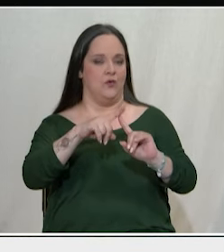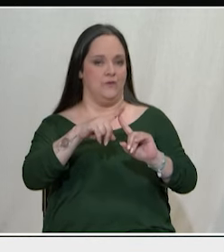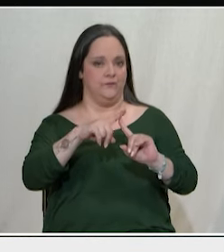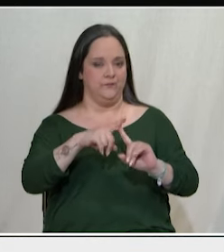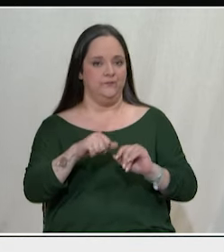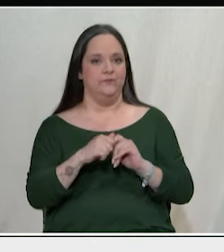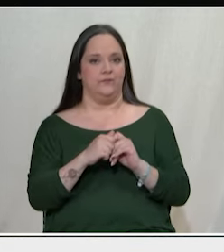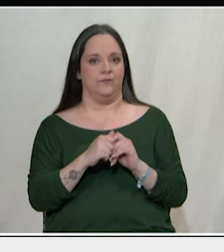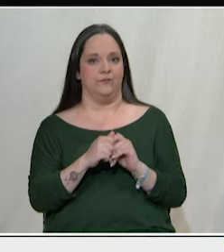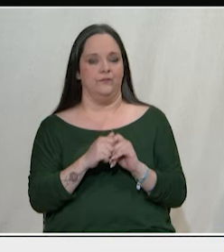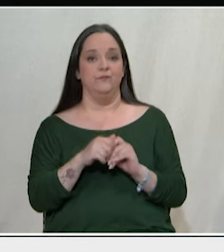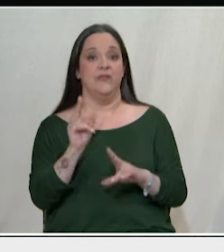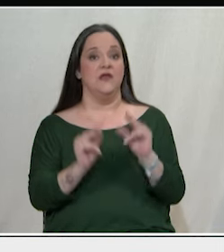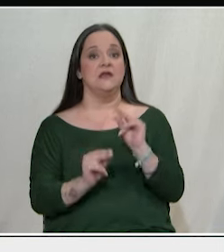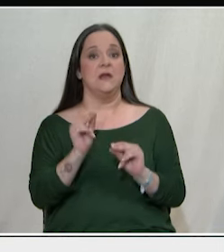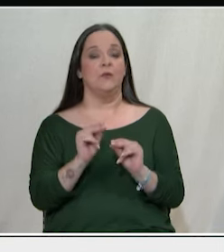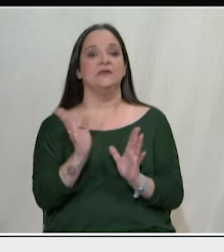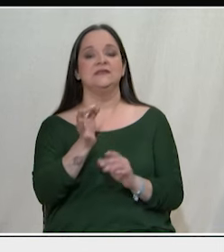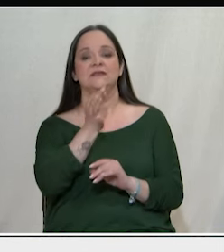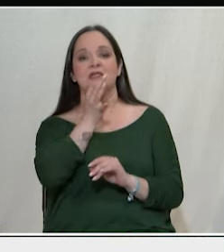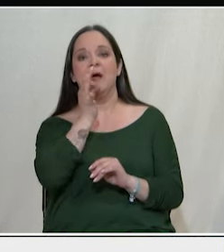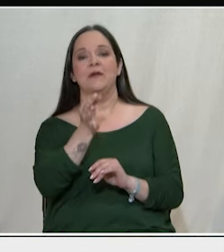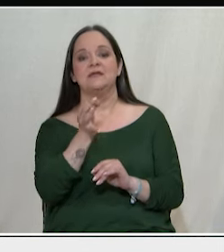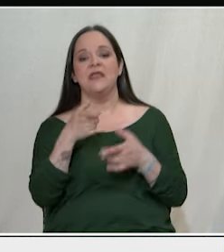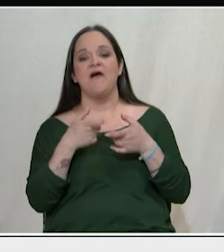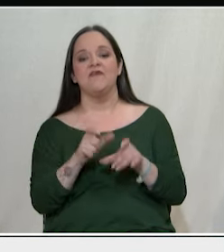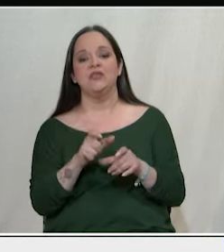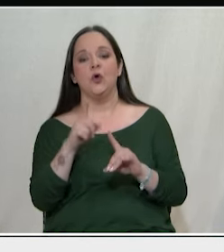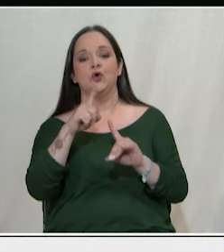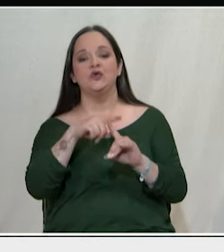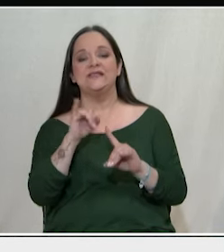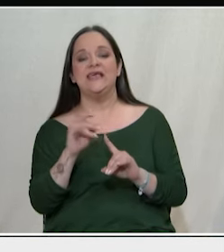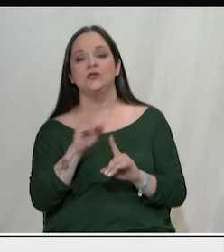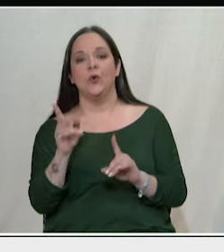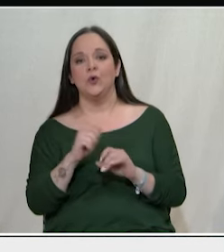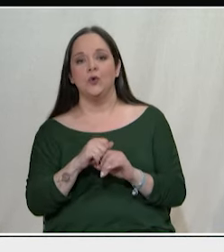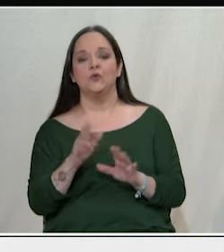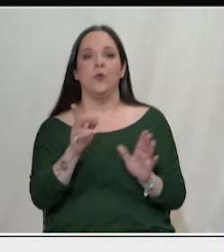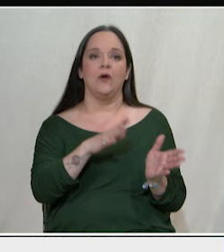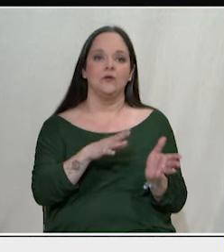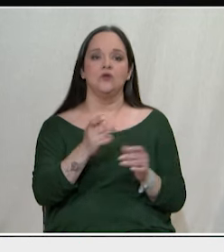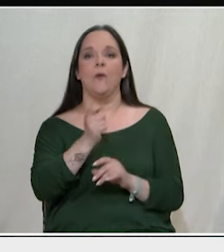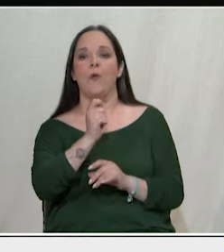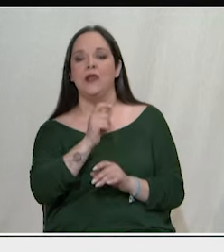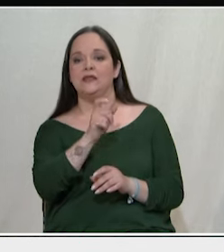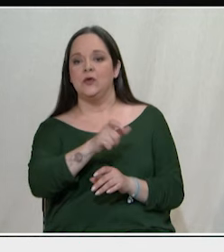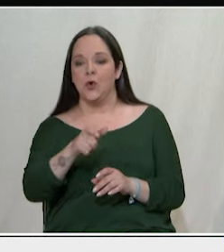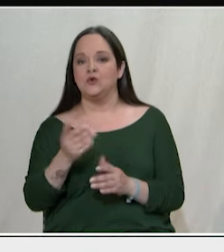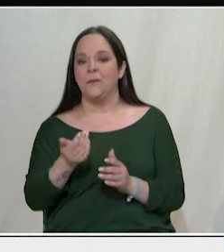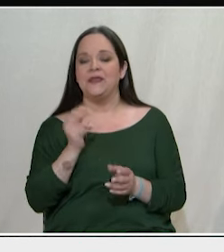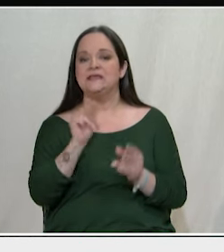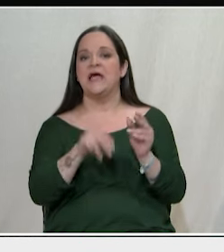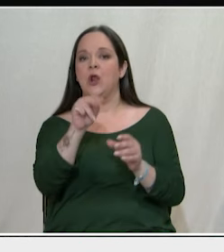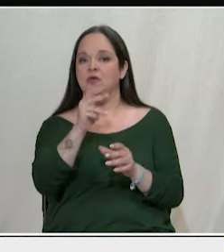δεν είναι πρόβλημα τι θα πεις σε ένα βιντεάκι στο TikTok ο Α ή ο Β πολιτικός προεκλογικά.